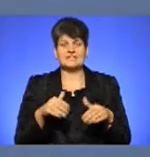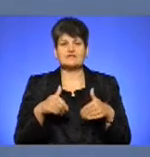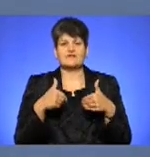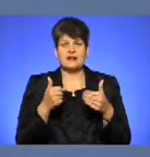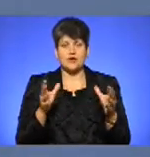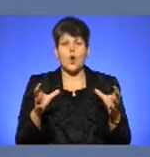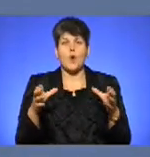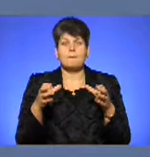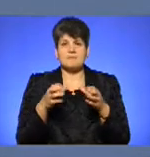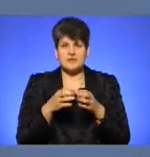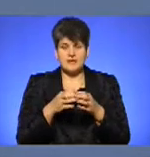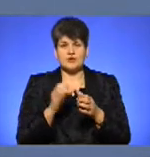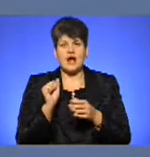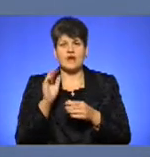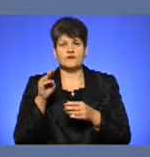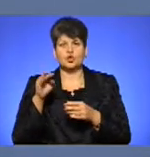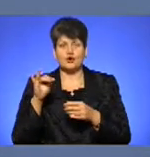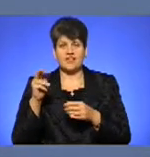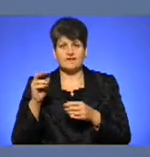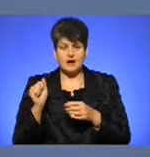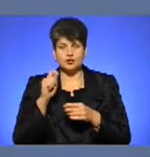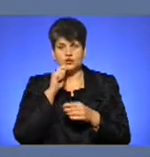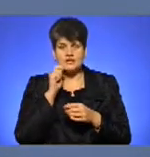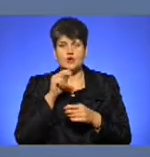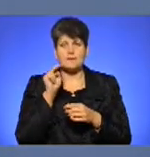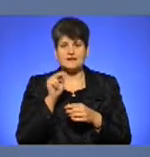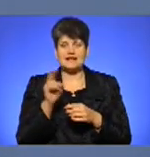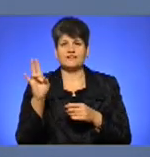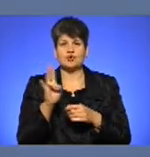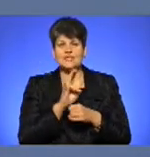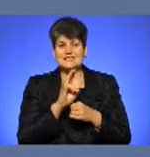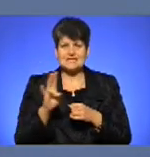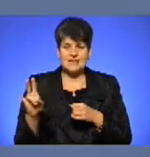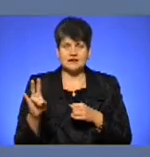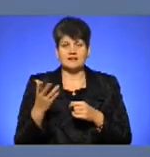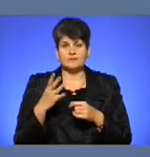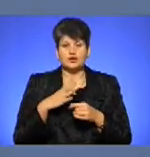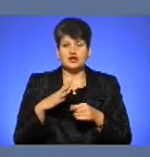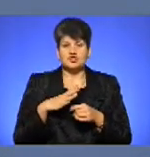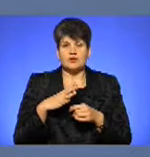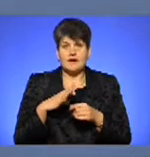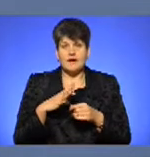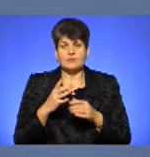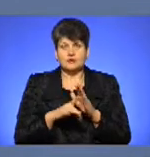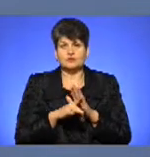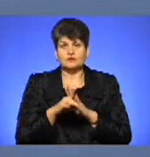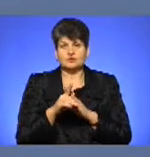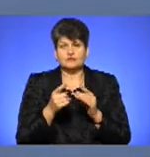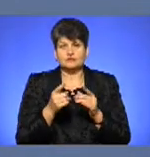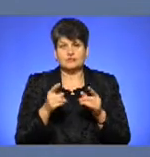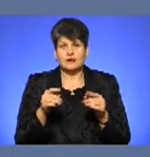автокефальної, канонічної Української православної церкви, на постання якої ми чекаємо від дня на день.